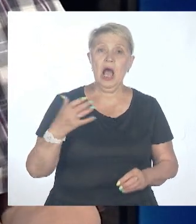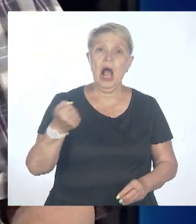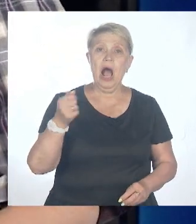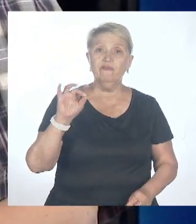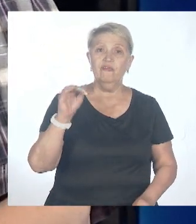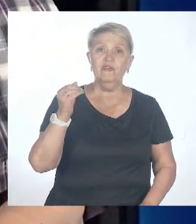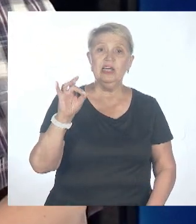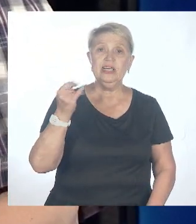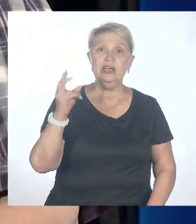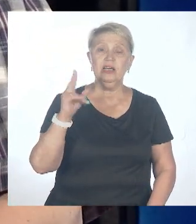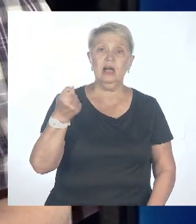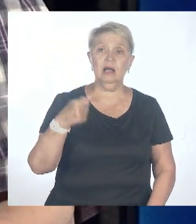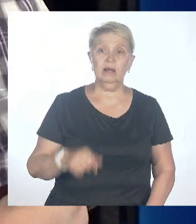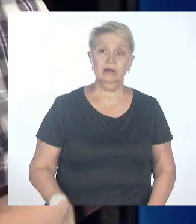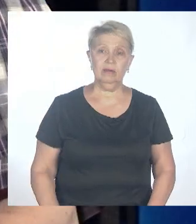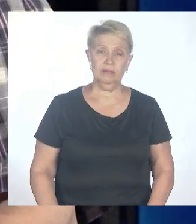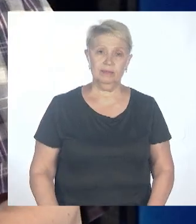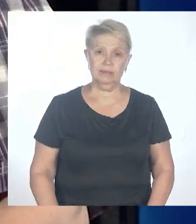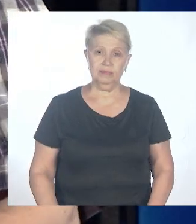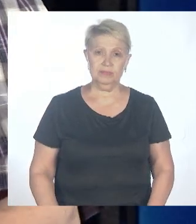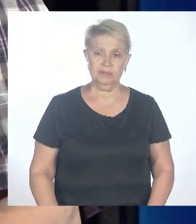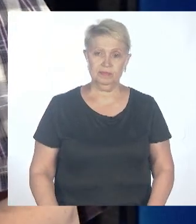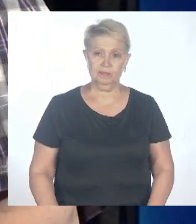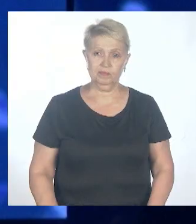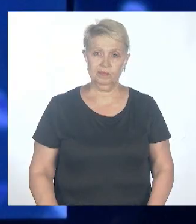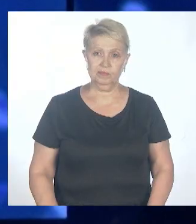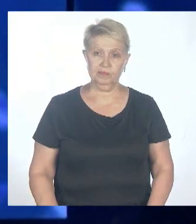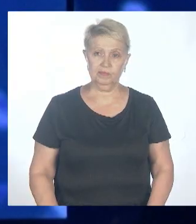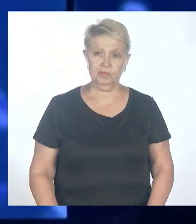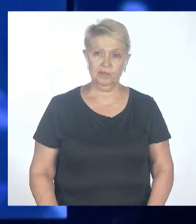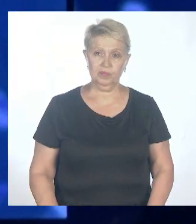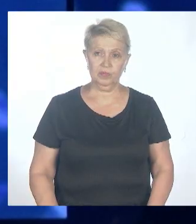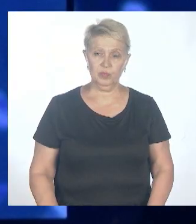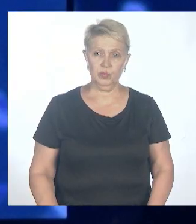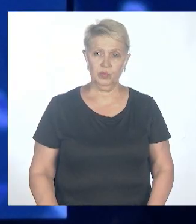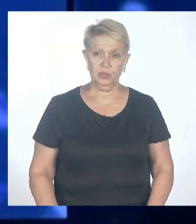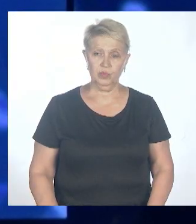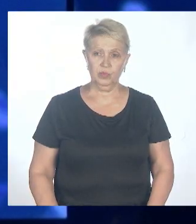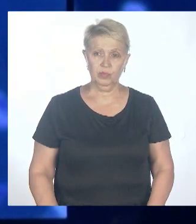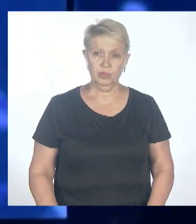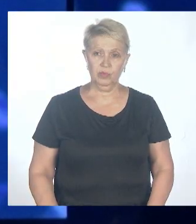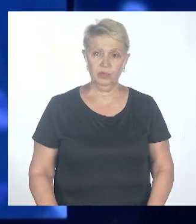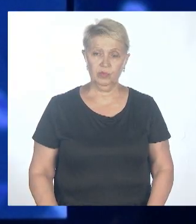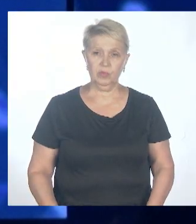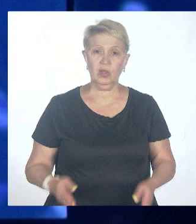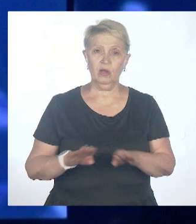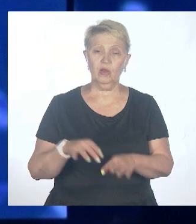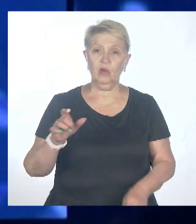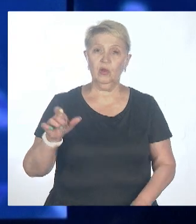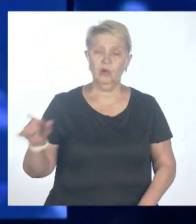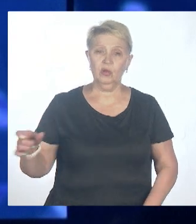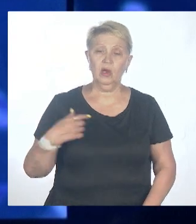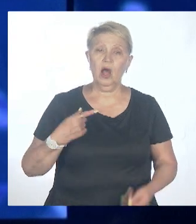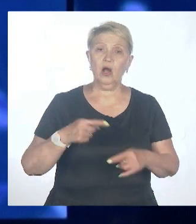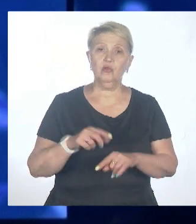мира. Так, хорошо. Соответственно, первый вопрос. Те люди, которым в 80